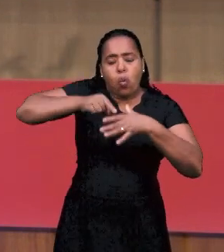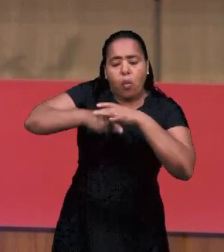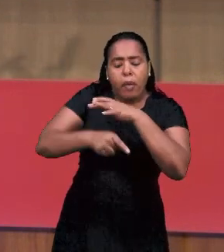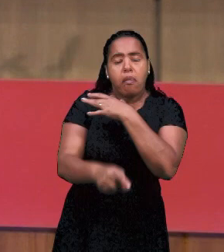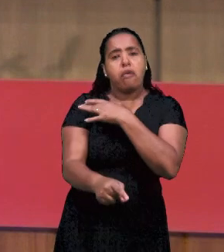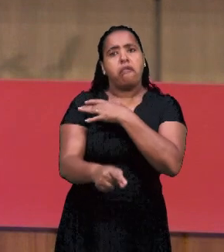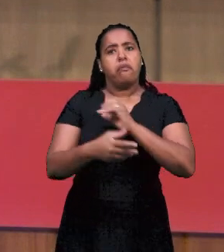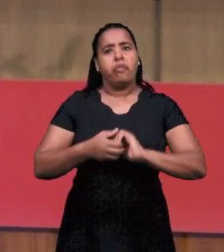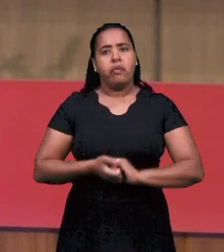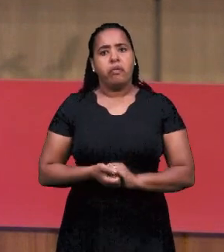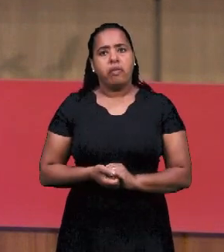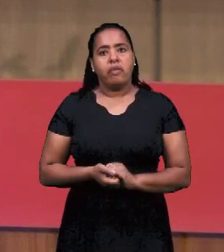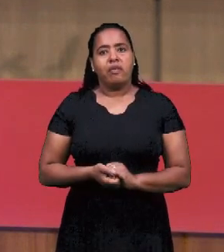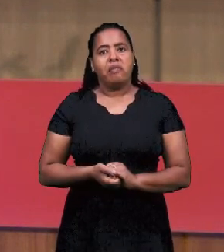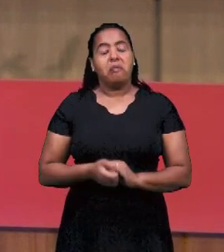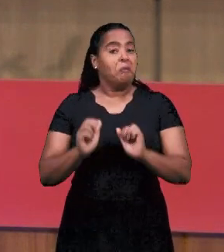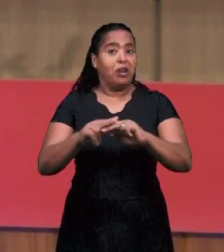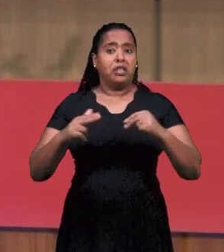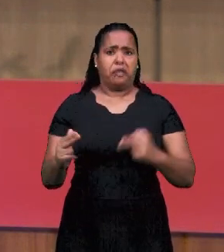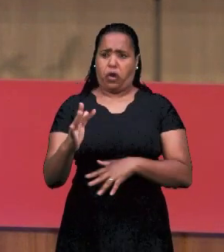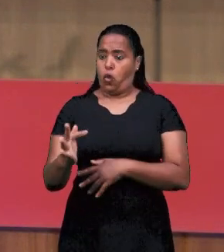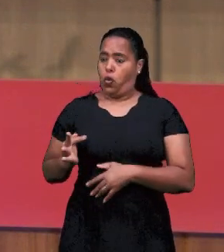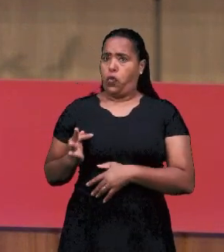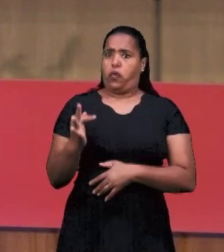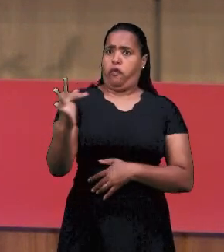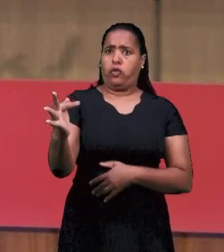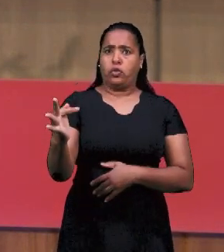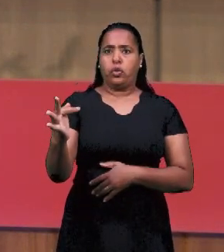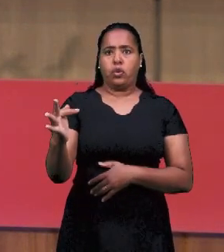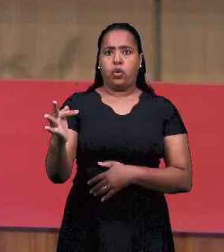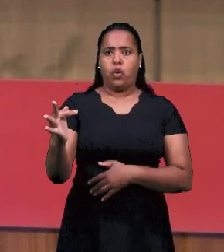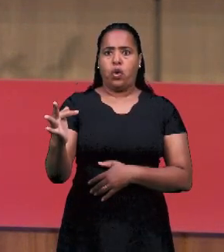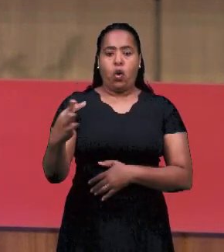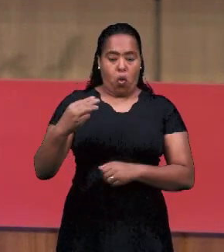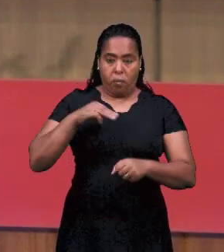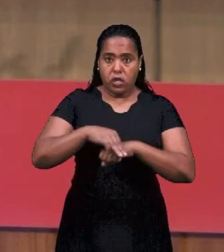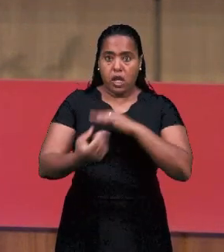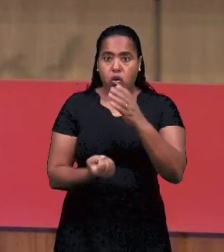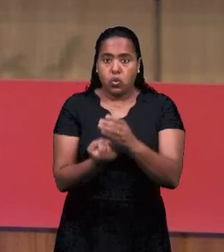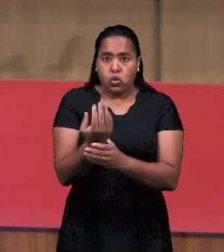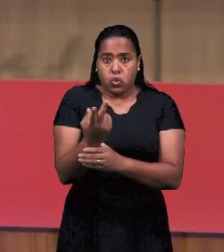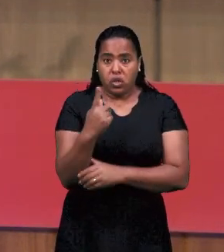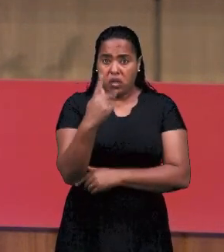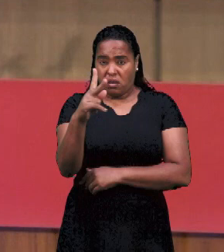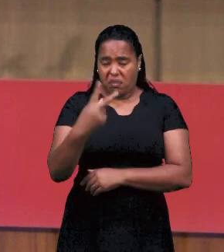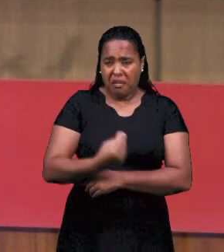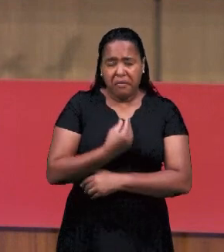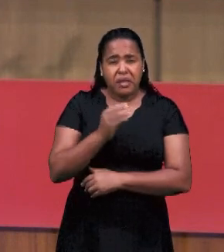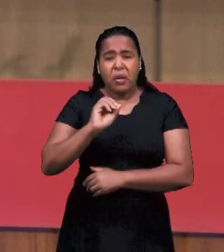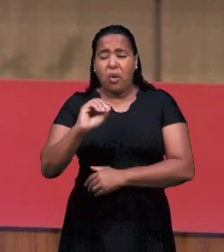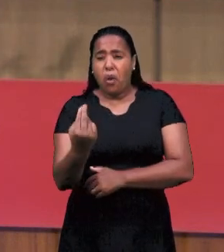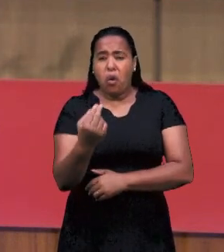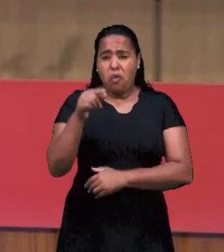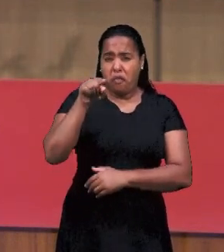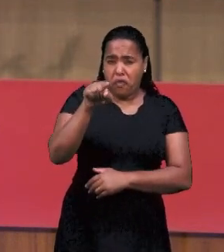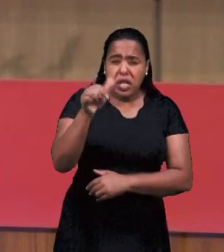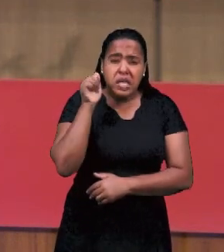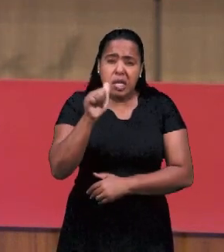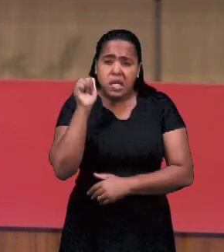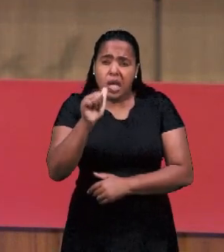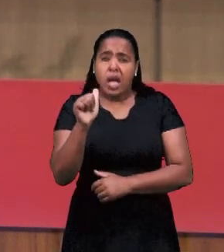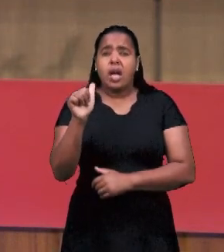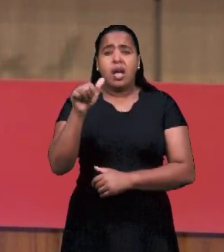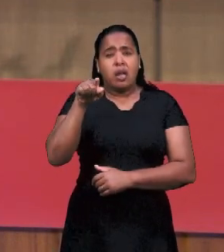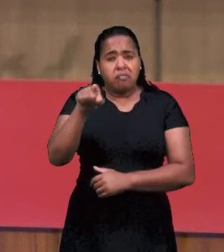подготавливаетесь, чтобы понять с глубиной все это. Потому что завтра служение, которое будет в